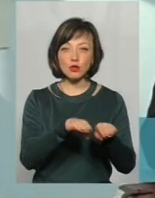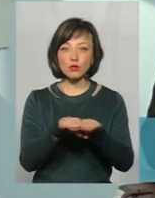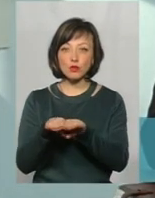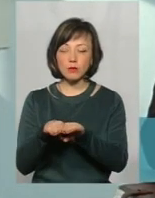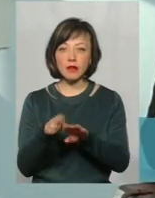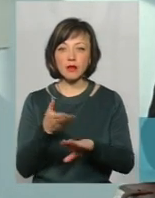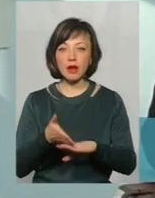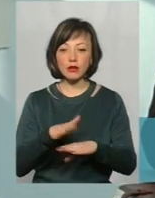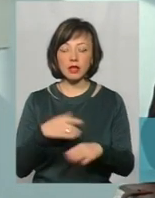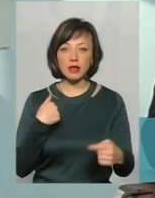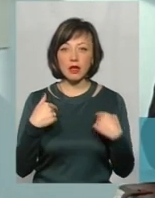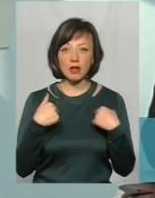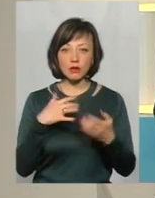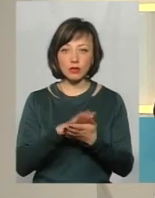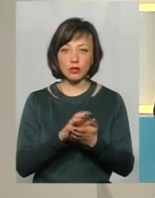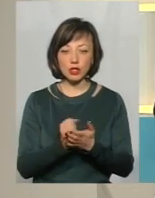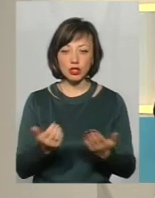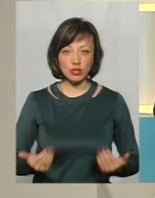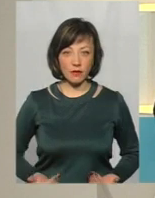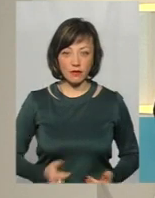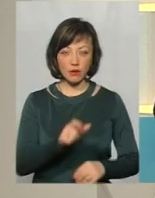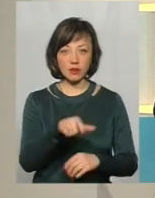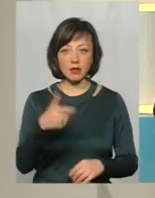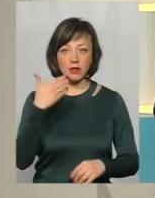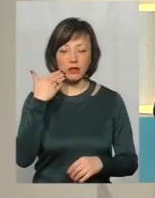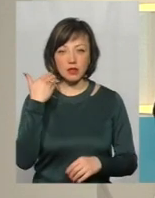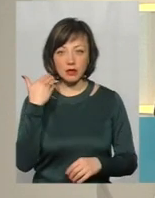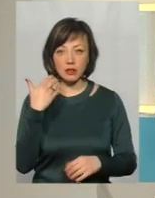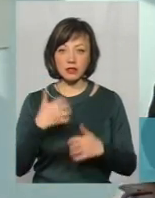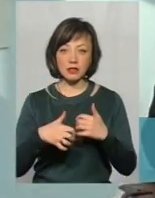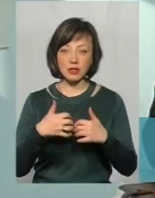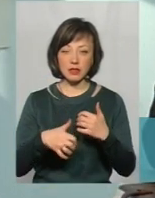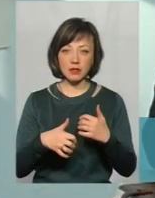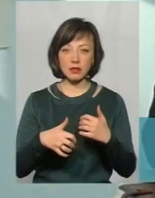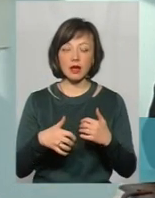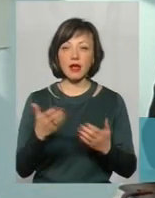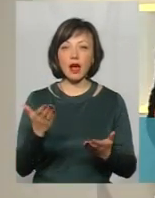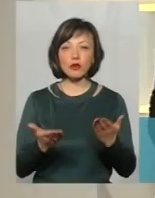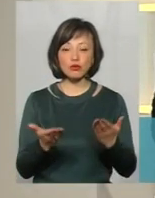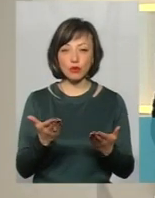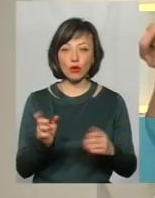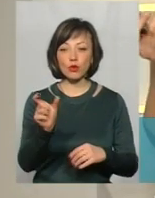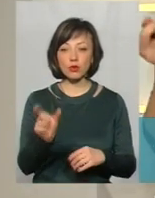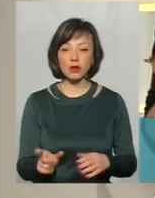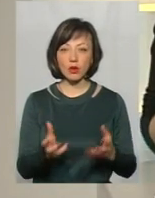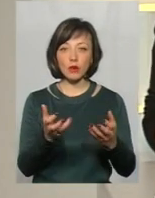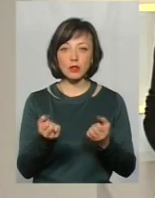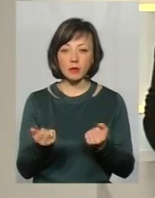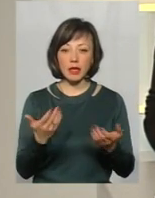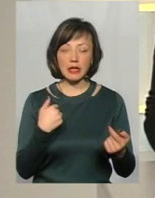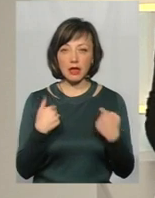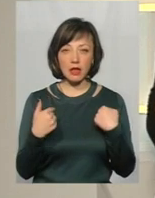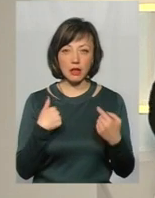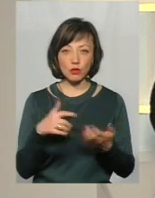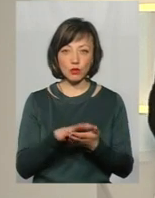тілесних ушкоджень, ну, живих осіб, тобто, при западінні легких тілесних ушкоджень, чи середньої тяжкості. Тобто, якщо людина отримала якісь тілесні